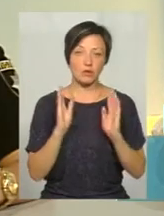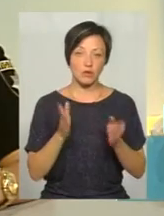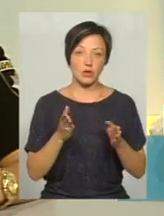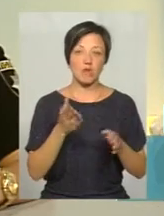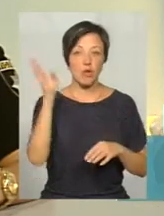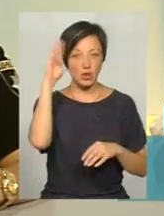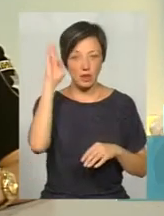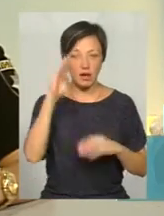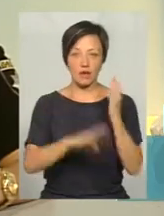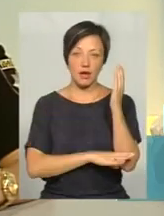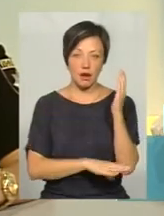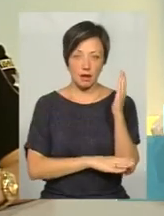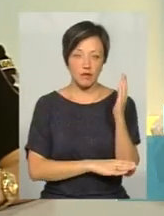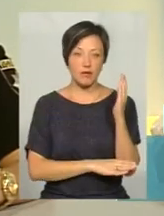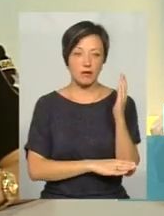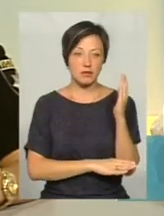вода, дерева,